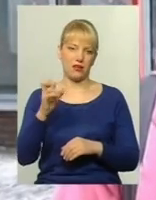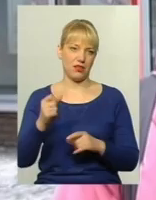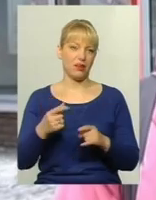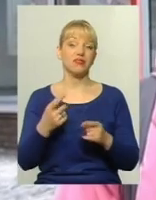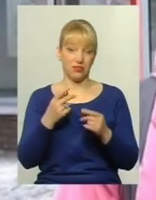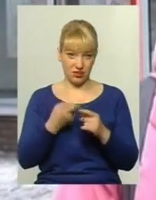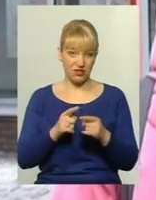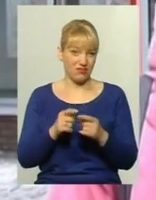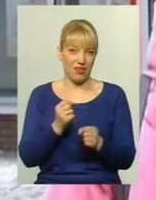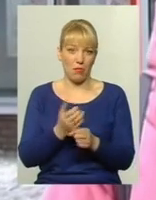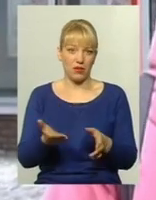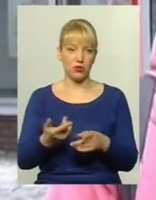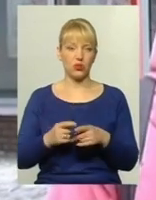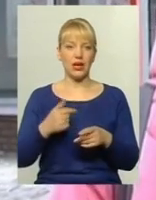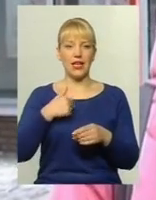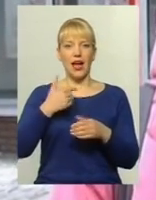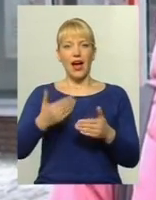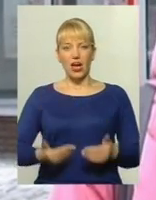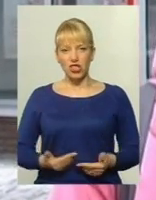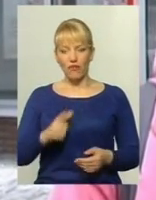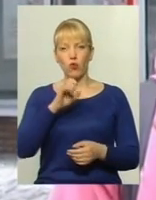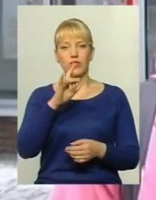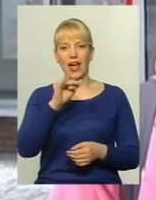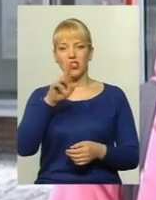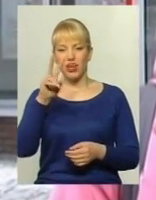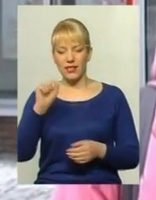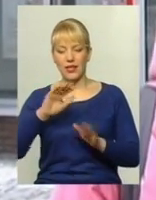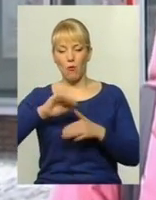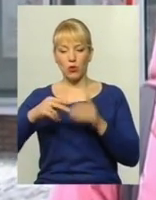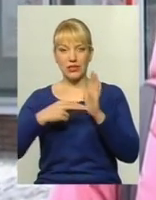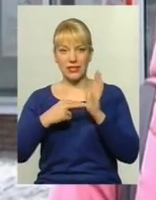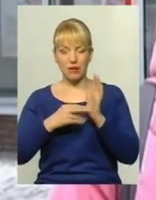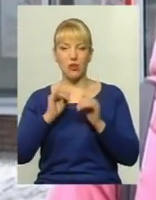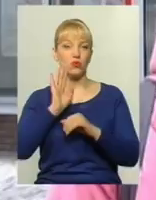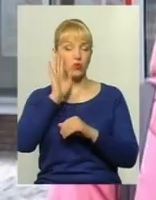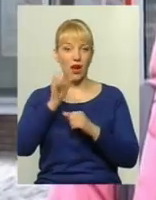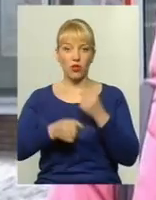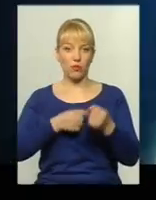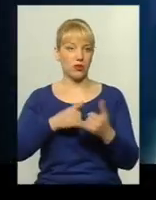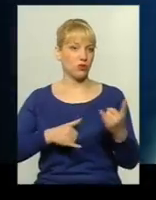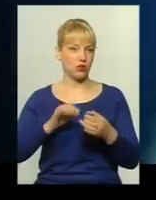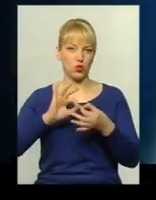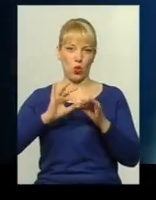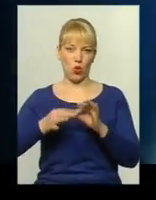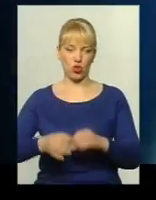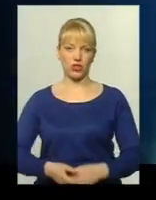живу на Зарічанській, після сім'я туди виїхати і з утра доїхати кудолібо, тут дуже складно